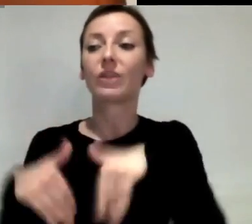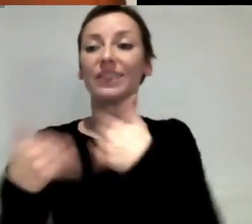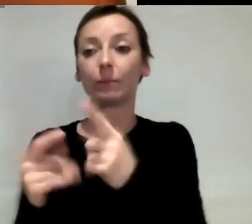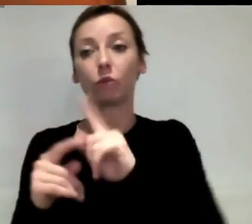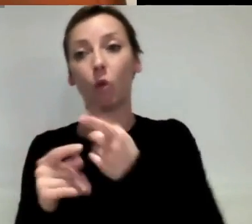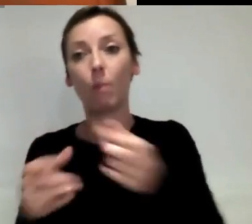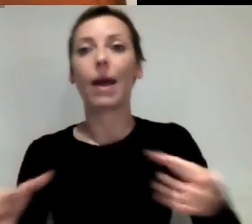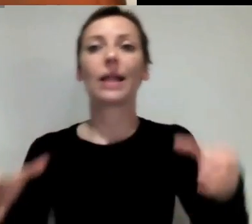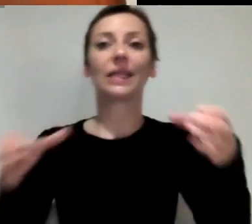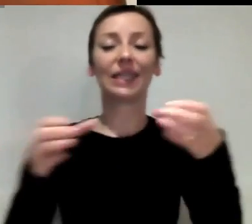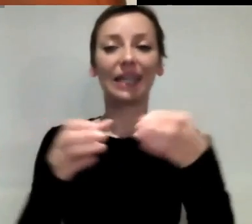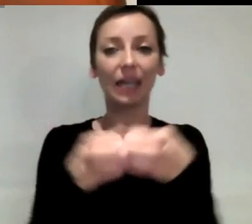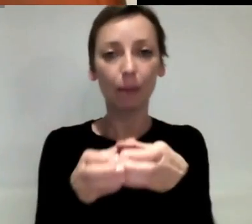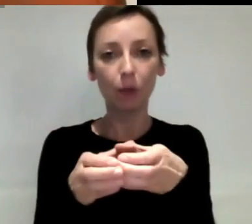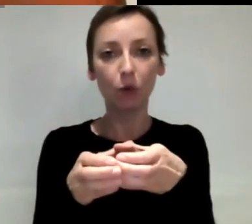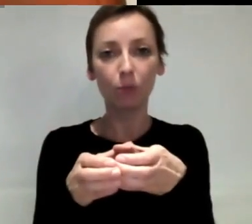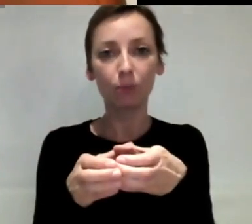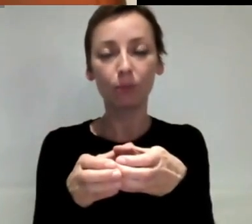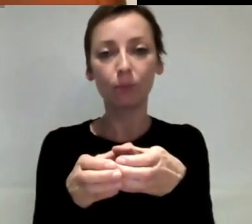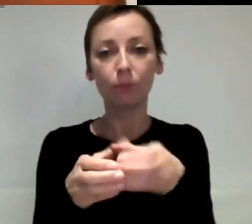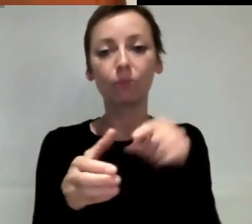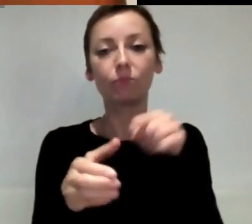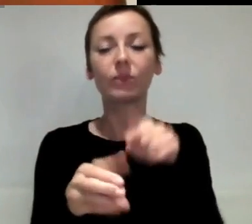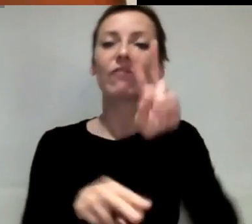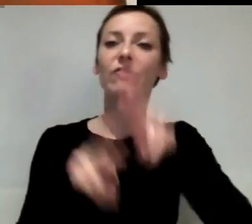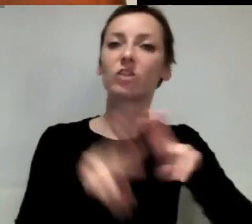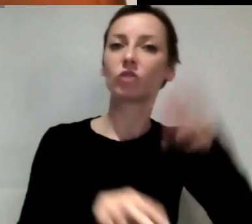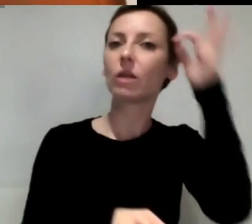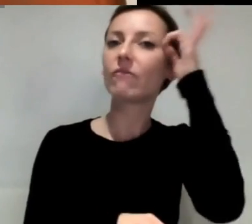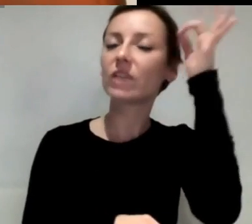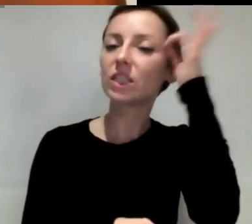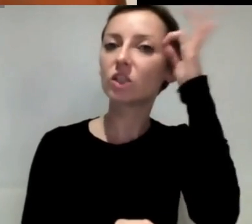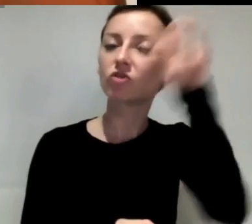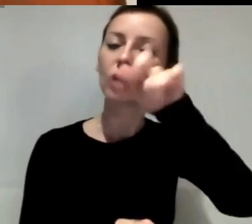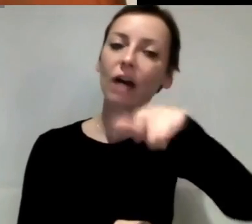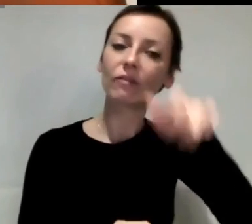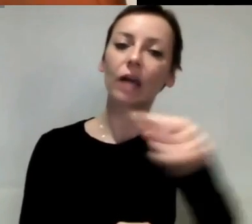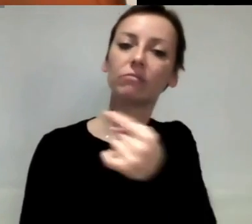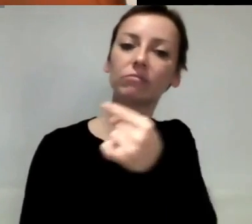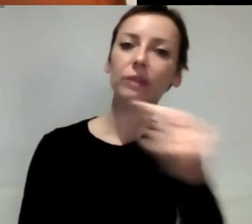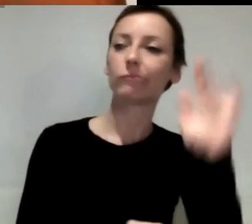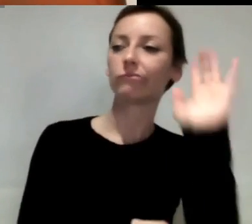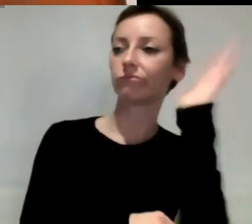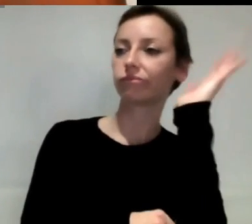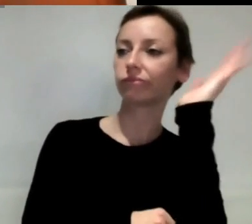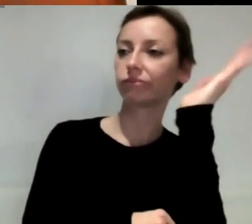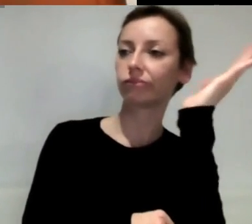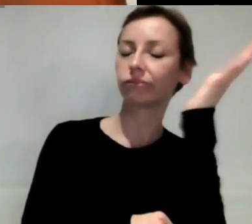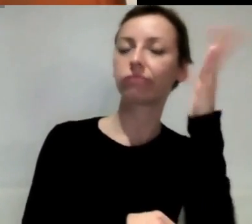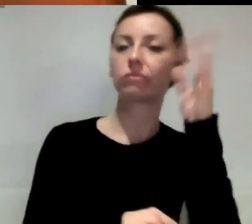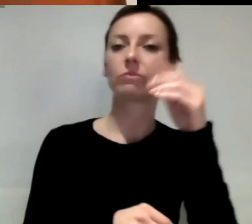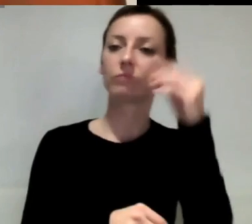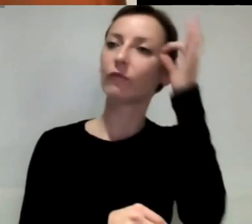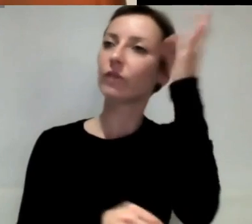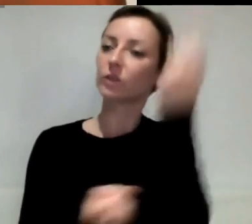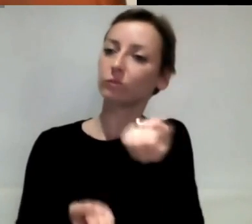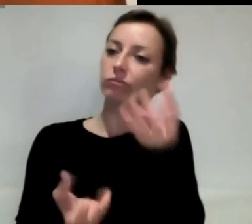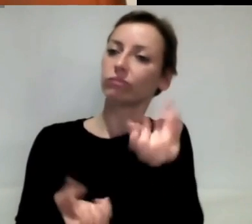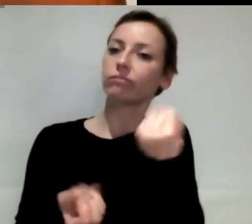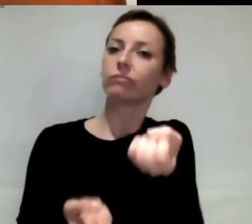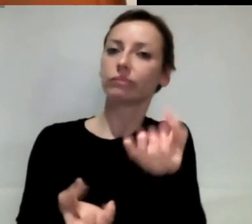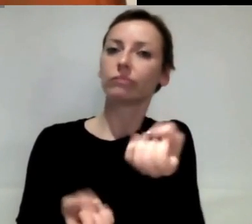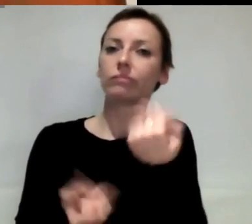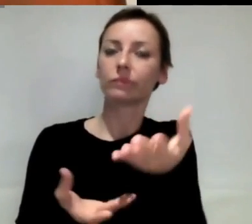an WissenschaftlerInnen, die dann Vorträge halten. Und das wird aufgrund ihrer fachlichen